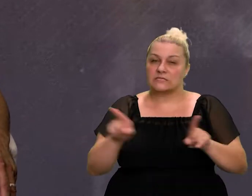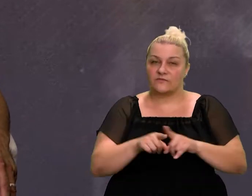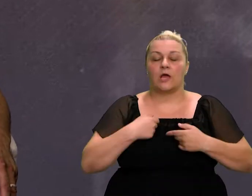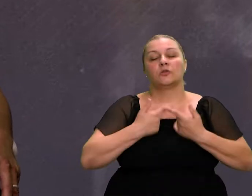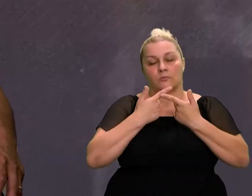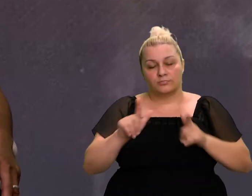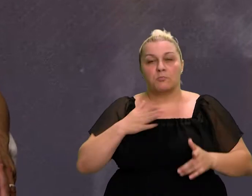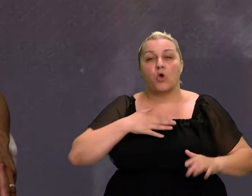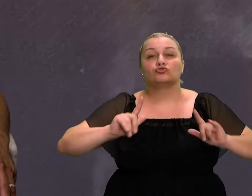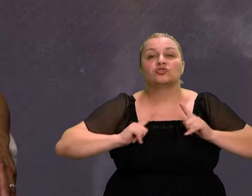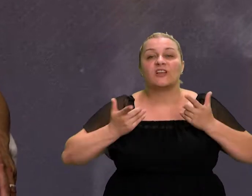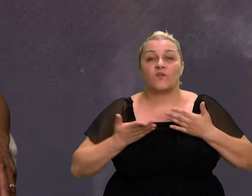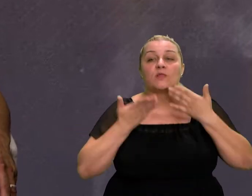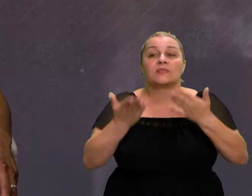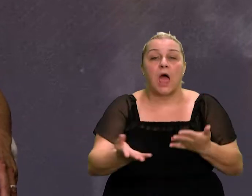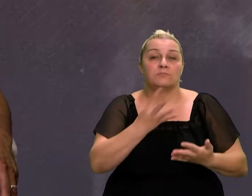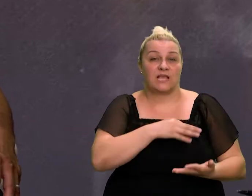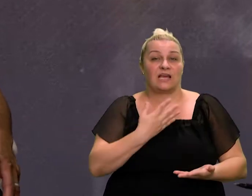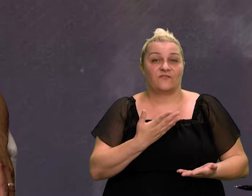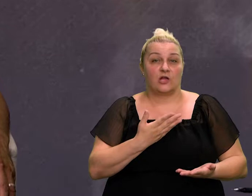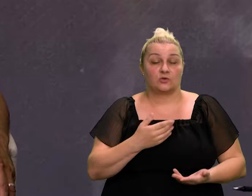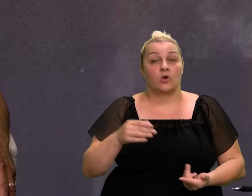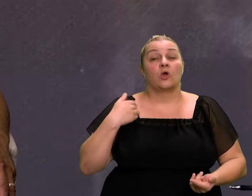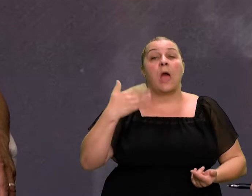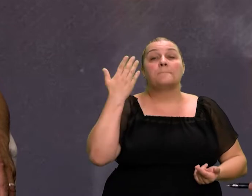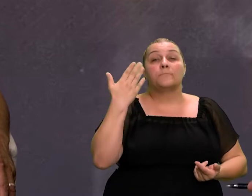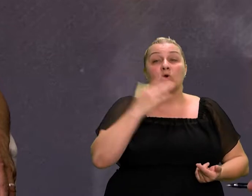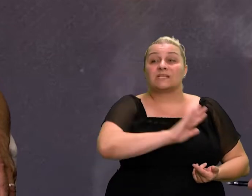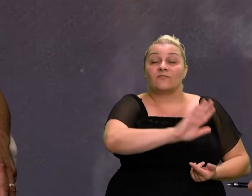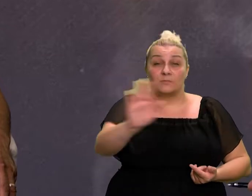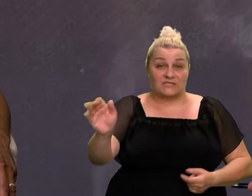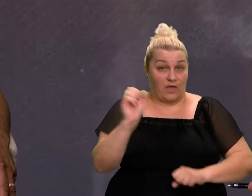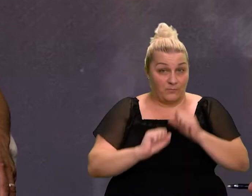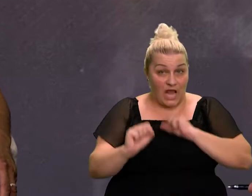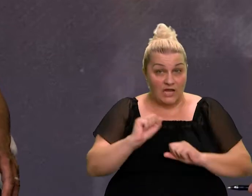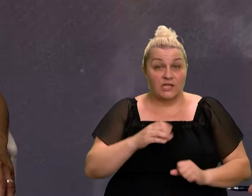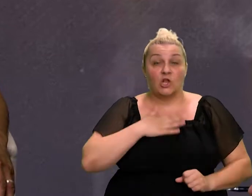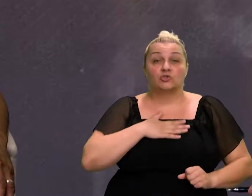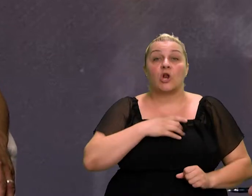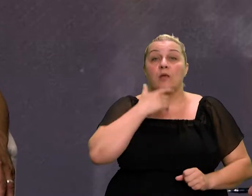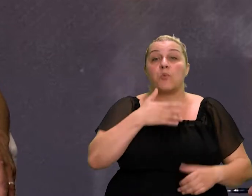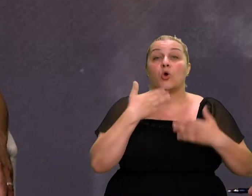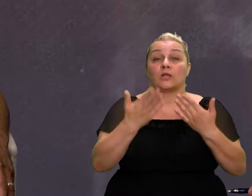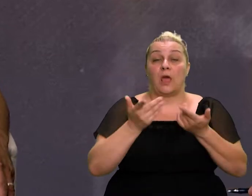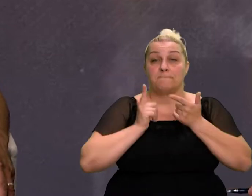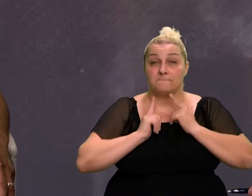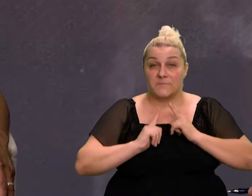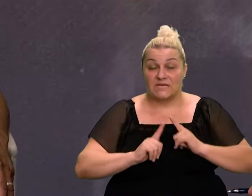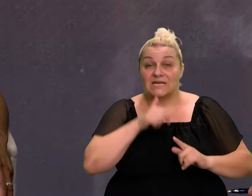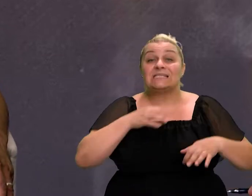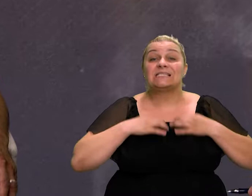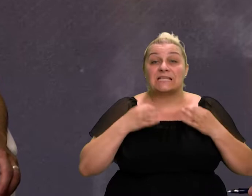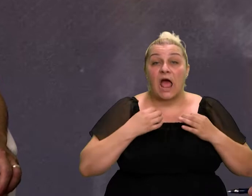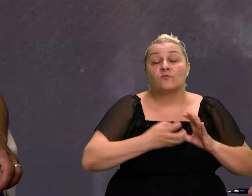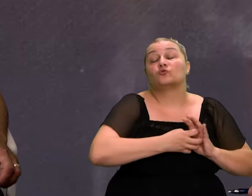domovinu i to je ono najvridnije, i pozdravljam sve branitelje i želim im da im Bog da mira i zdravlja